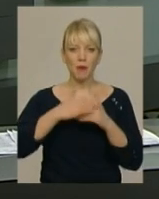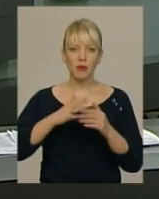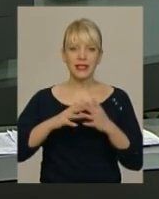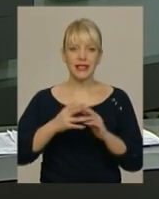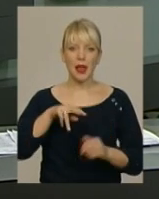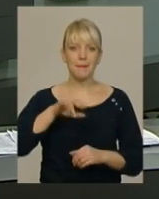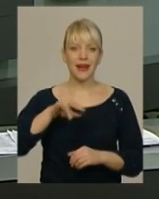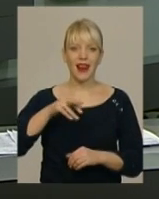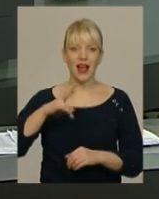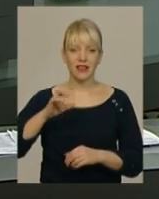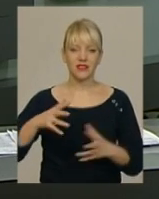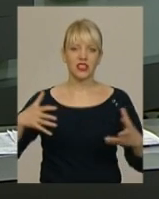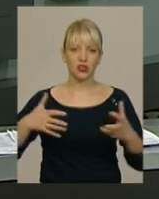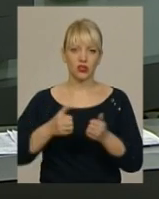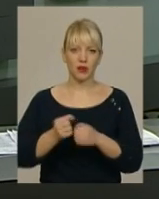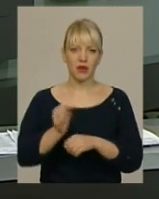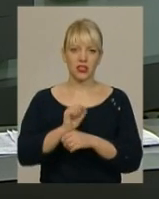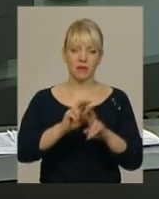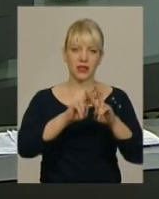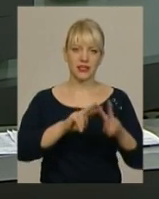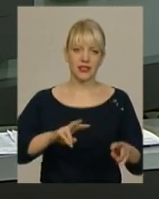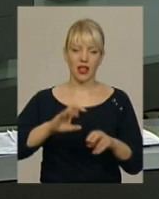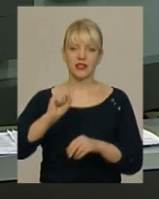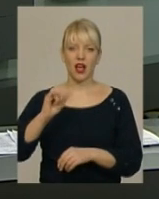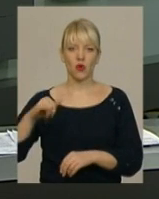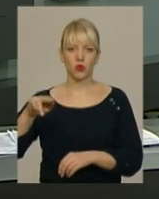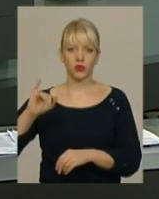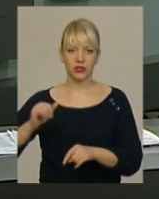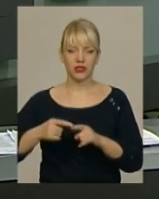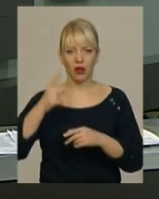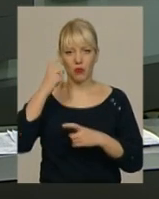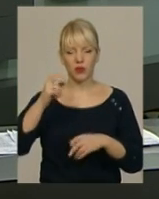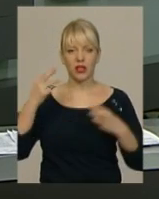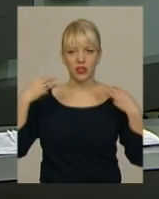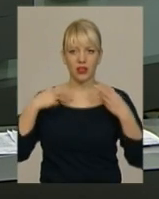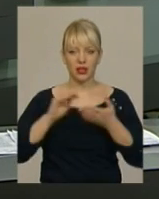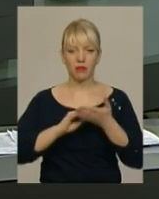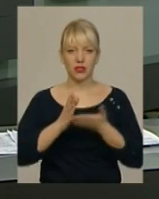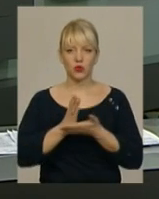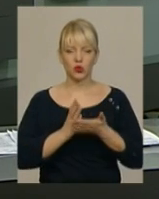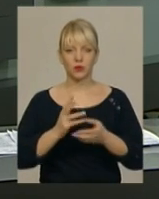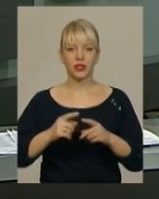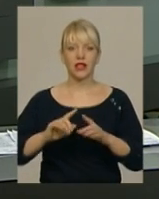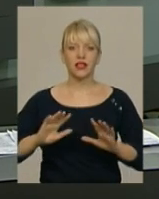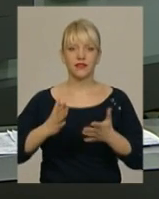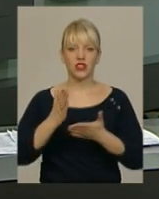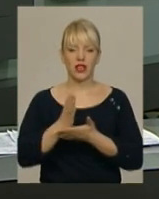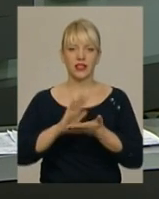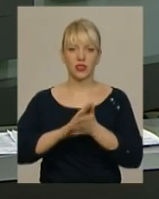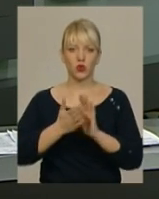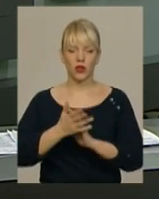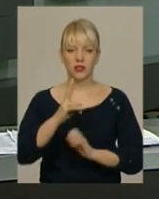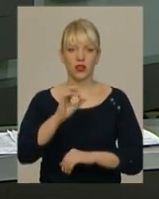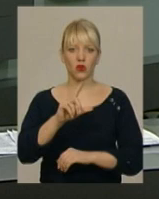зістовхнулися міні-вен, мерседес Віто та Ауді 80. Як повідомив начальник пресслужби обласного управління з надзвичайних ситуацій Андрій Козак,